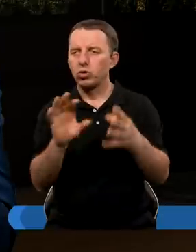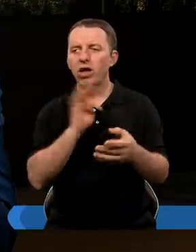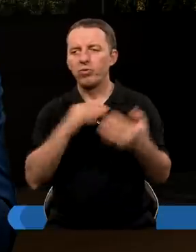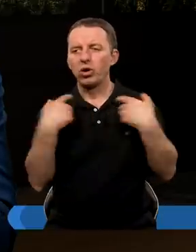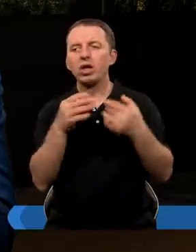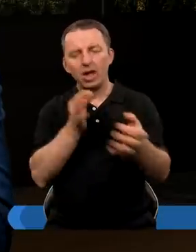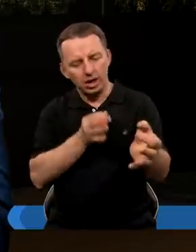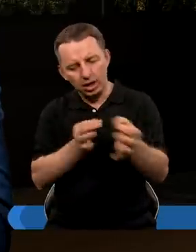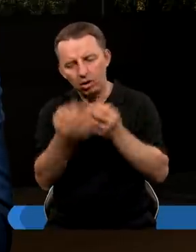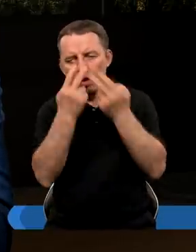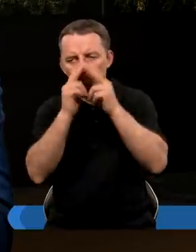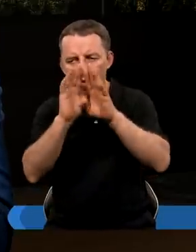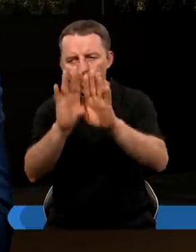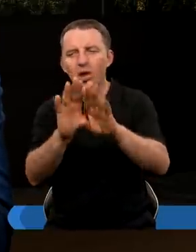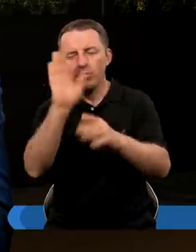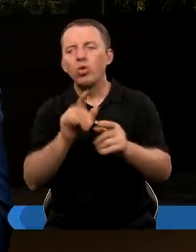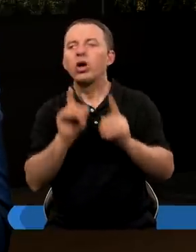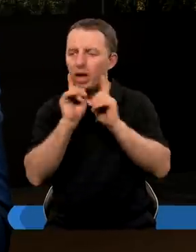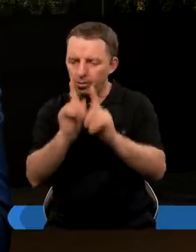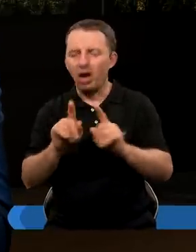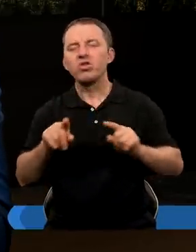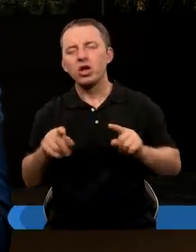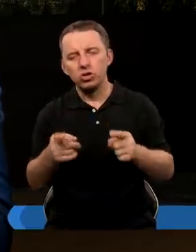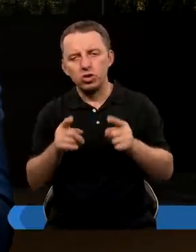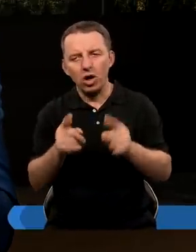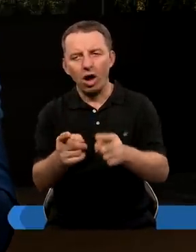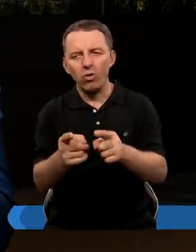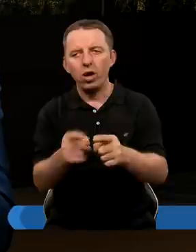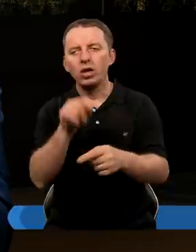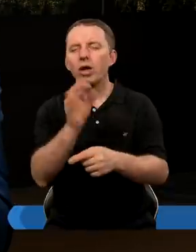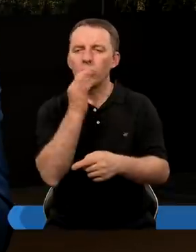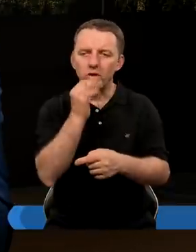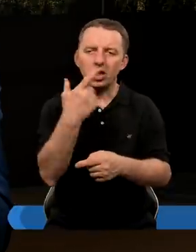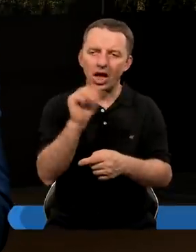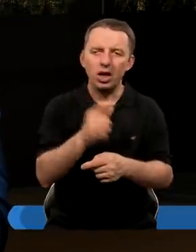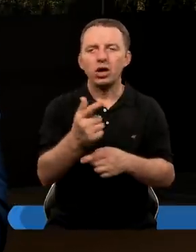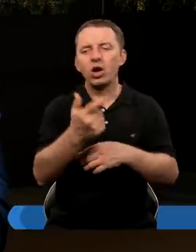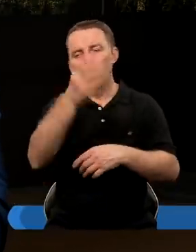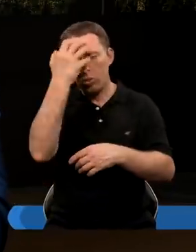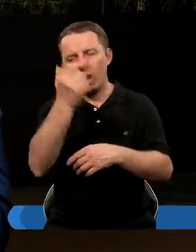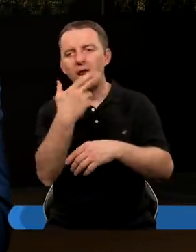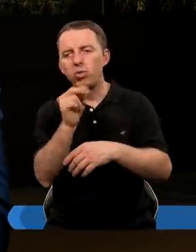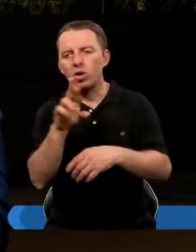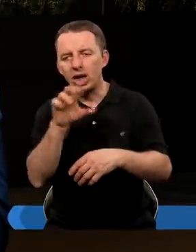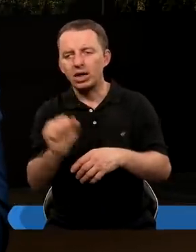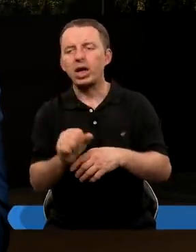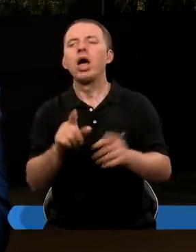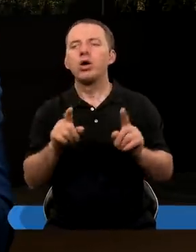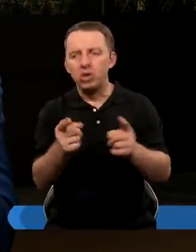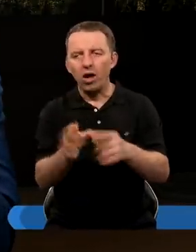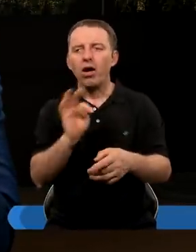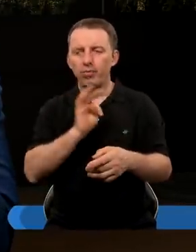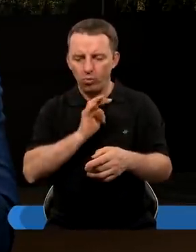życiu, prawda? I te historie pokazują, że Pan Bóg naprawdę działa. Czy to w życiu trzech młodzieńców, Daniela, czy w życiu nieboga Nazara, Pan Bóg działa.